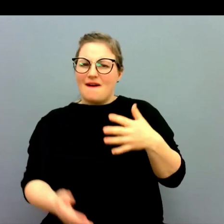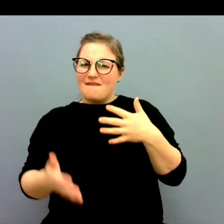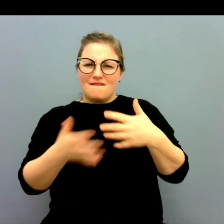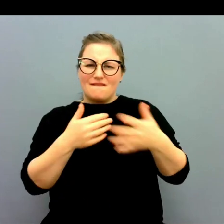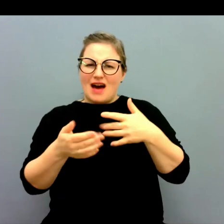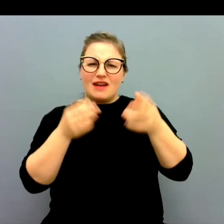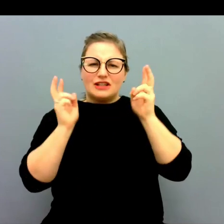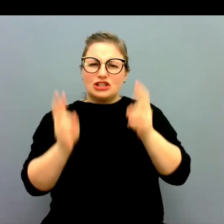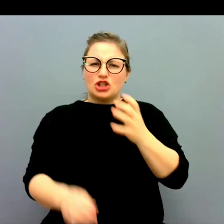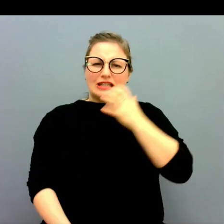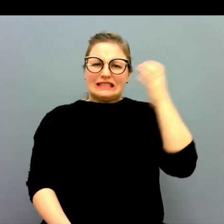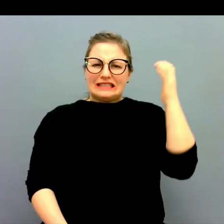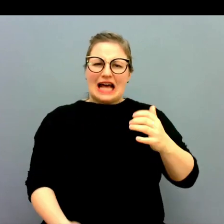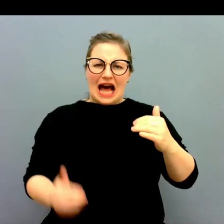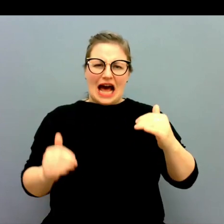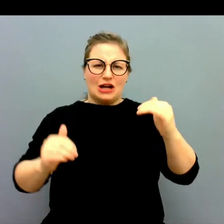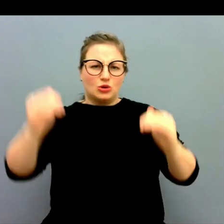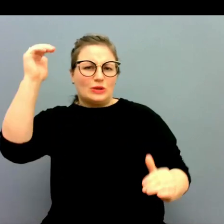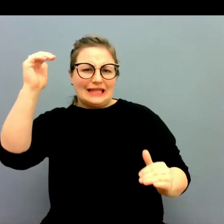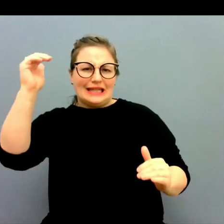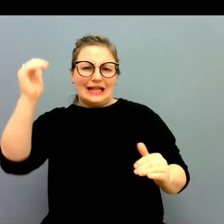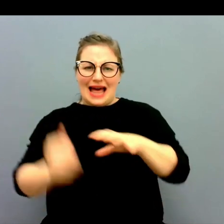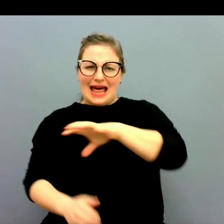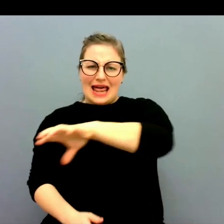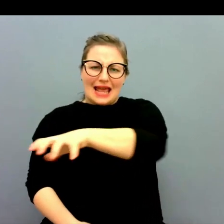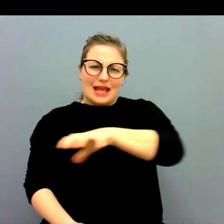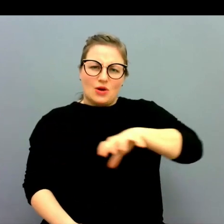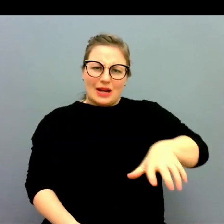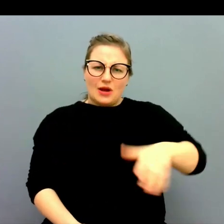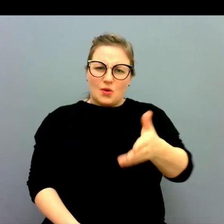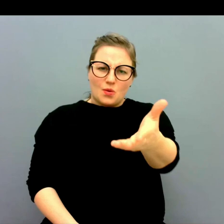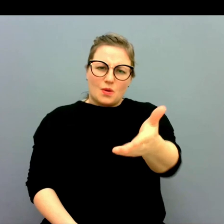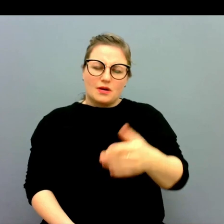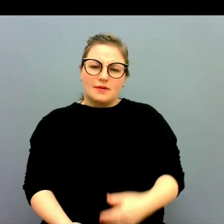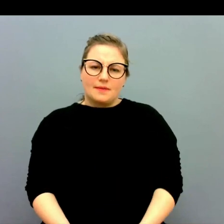Varför är det så stora skillnader mellan regionerna skulle du säga?